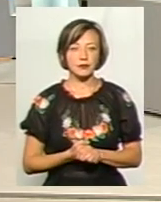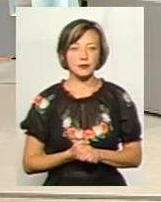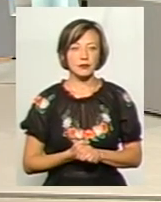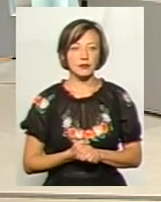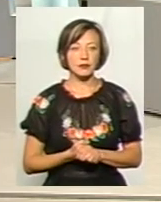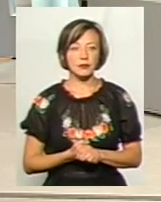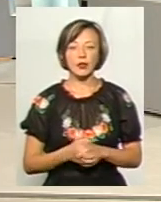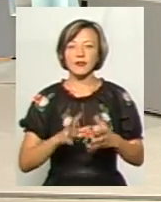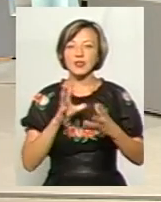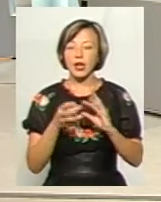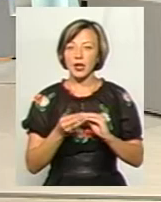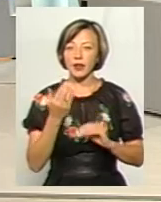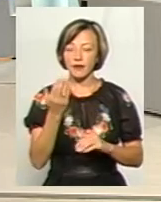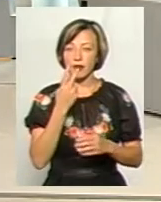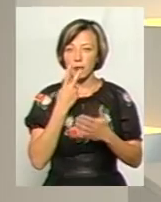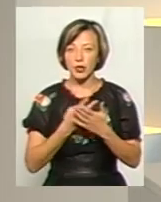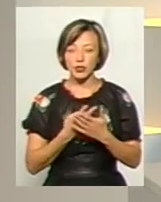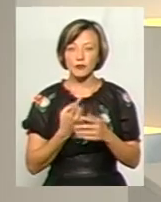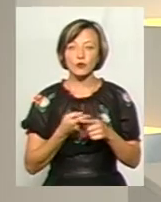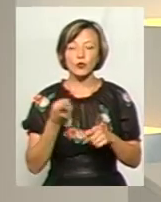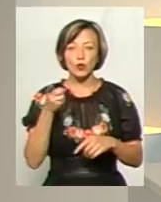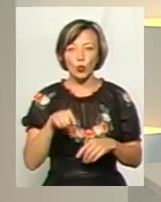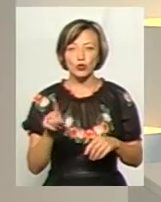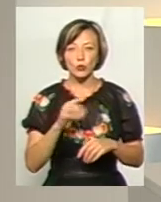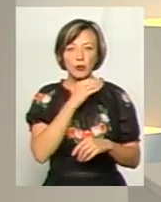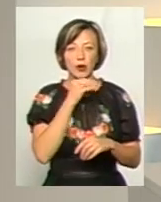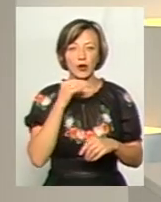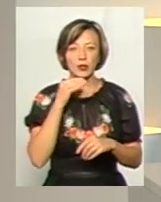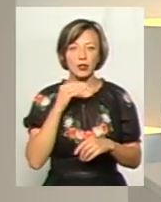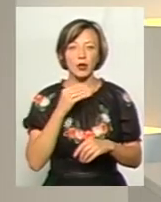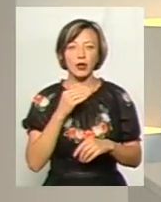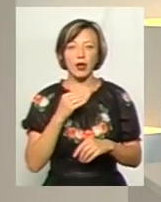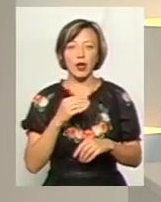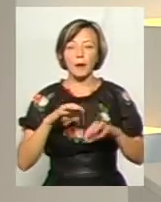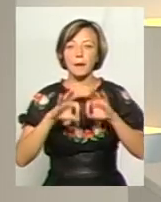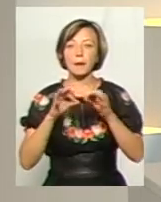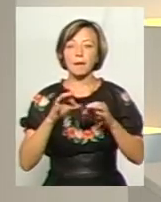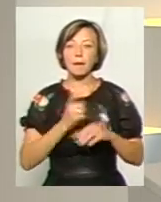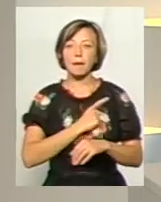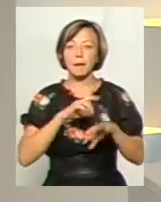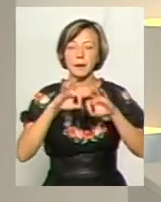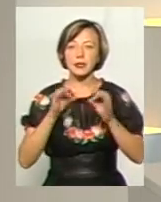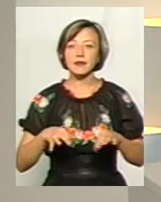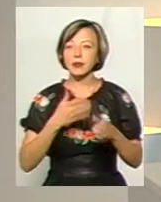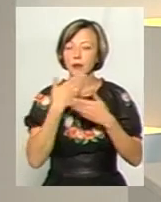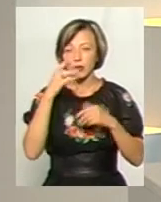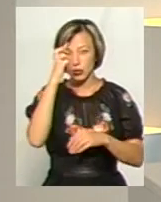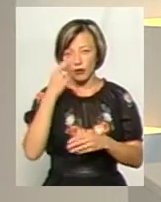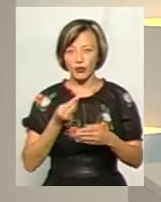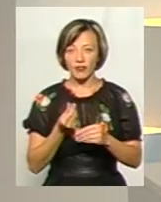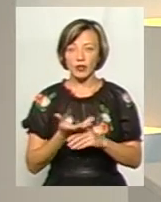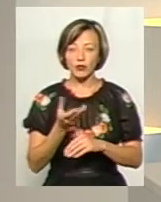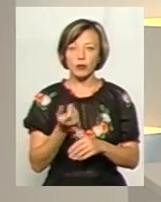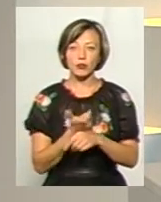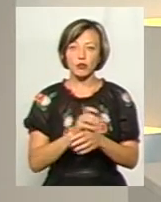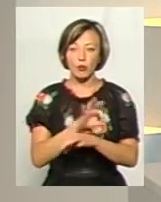взагалі, Ви вибачаєте в цьому, що дуже багато митців не мають фінансування державного, і вони, більшість